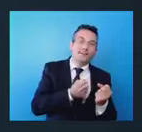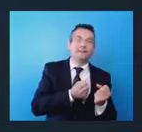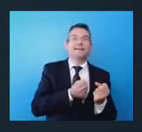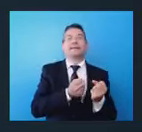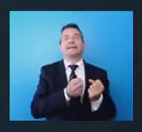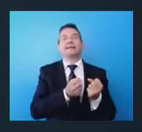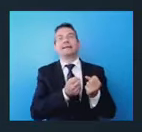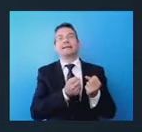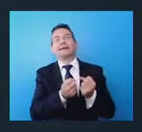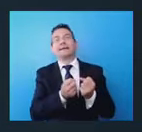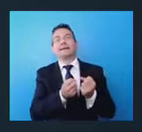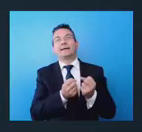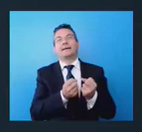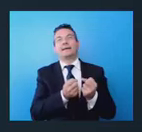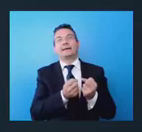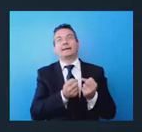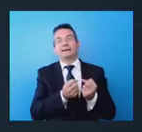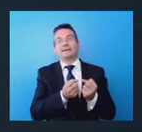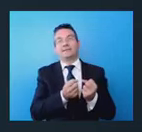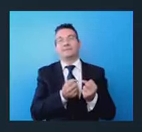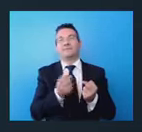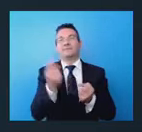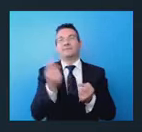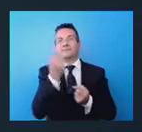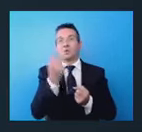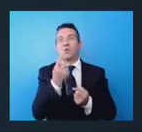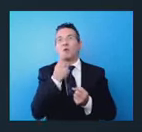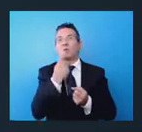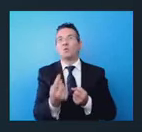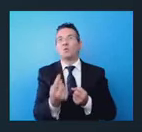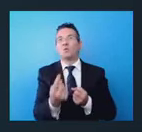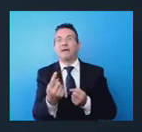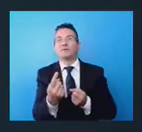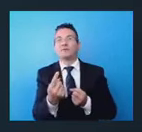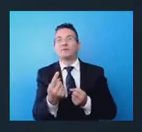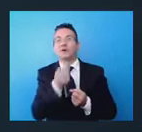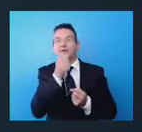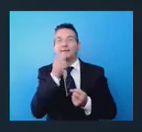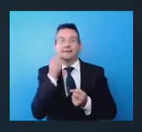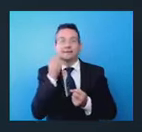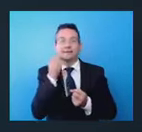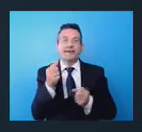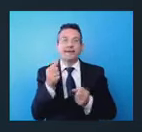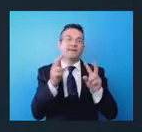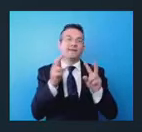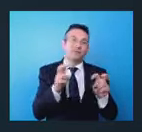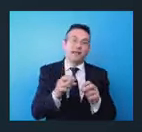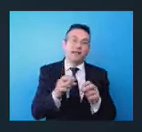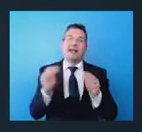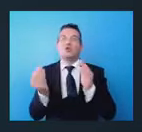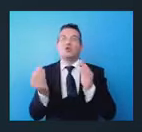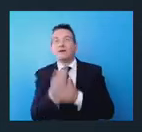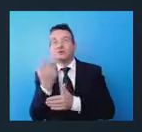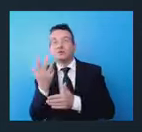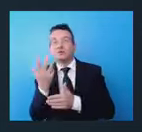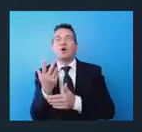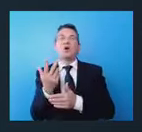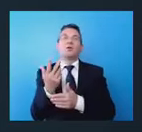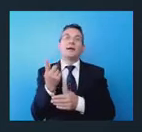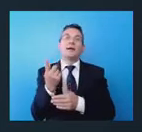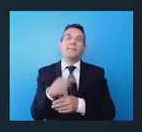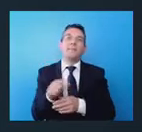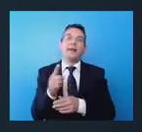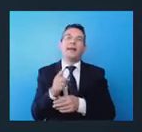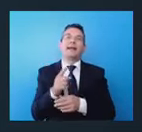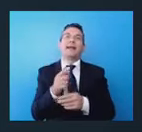che veniva sollevato di come serve ricerca, innovazione, anche per la